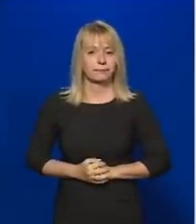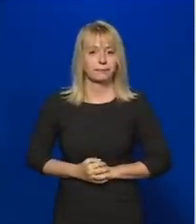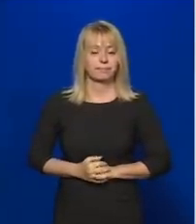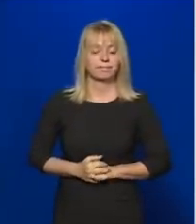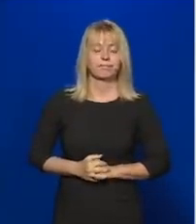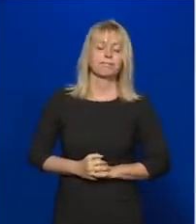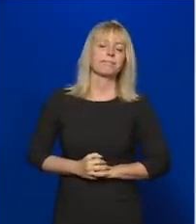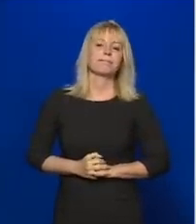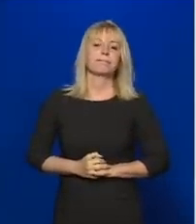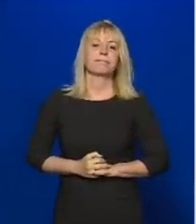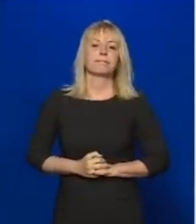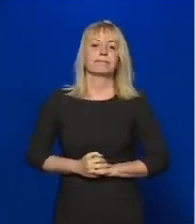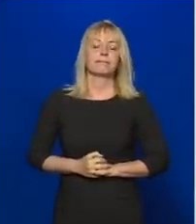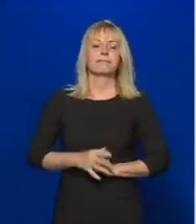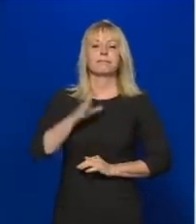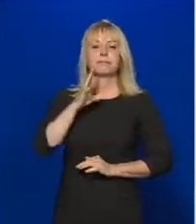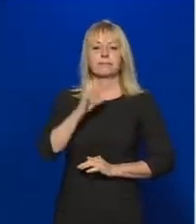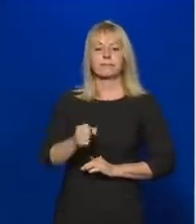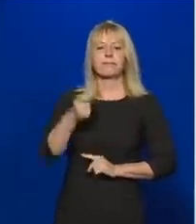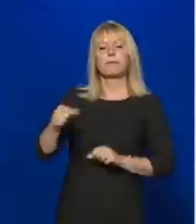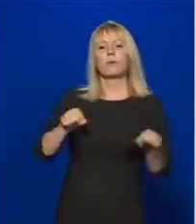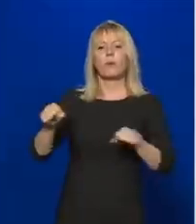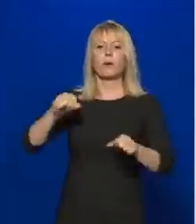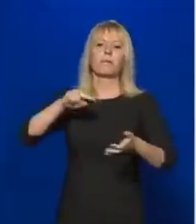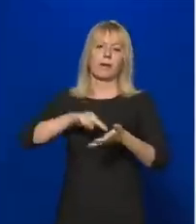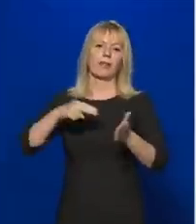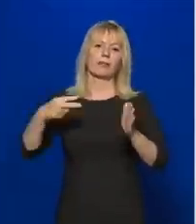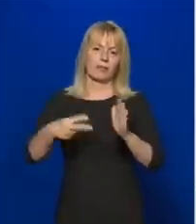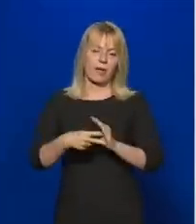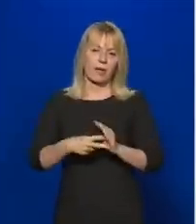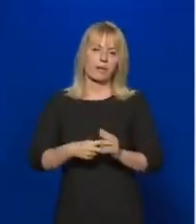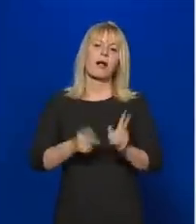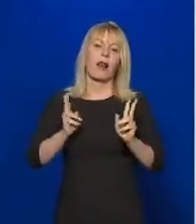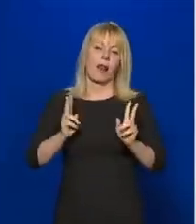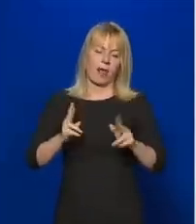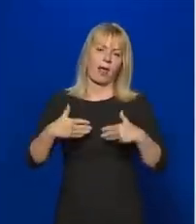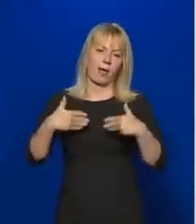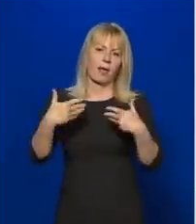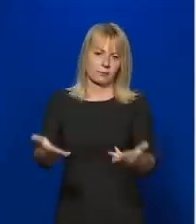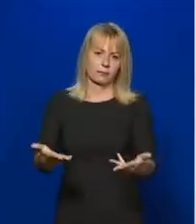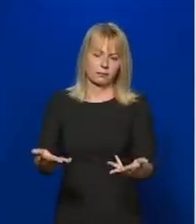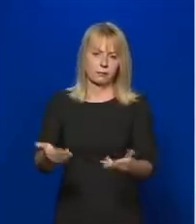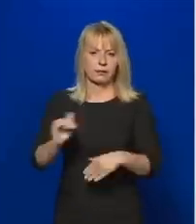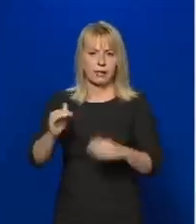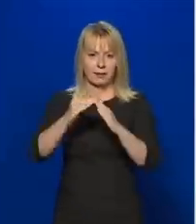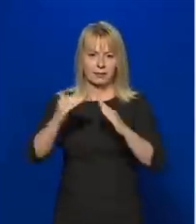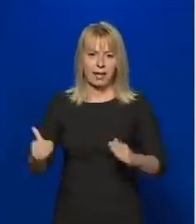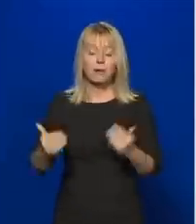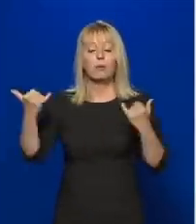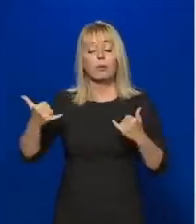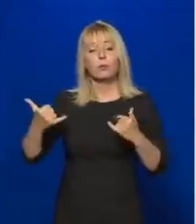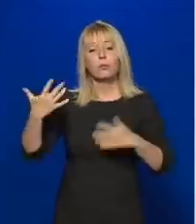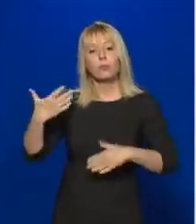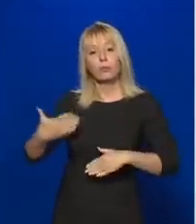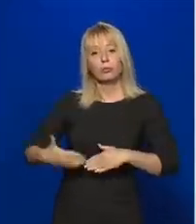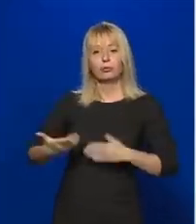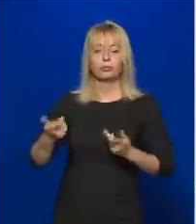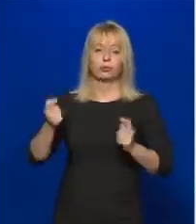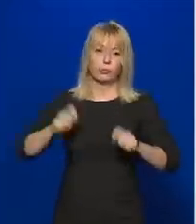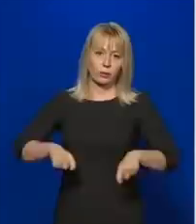Az a kormányterve, hogy lehetnek gyermektáborok, egyenlőre arról született döntés, hogy